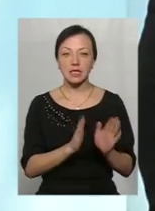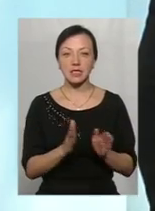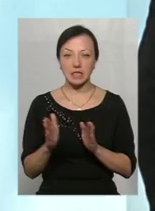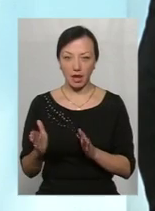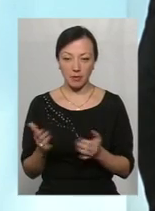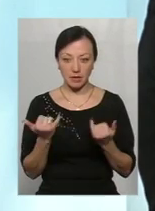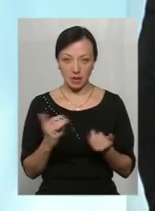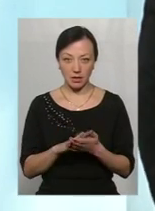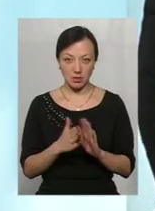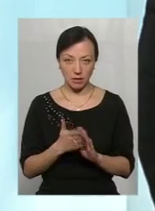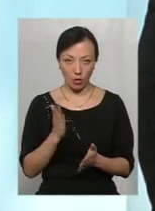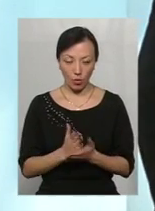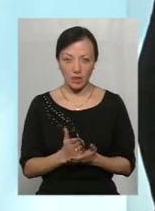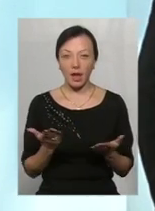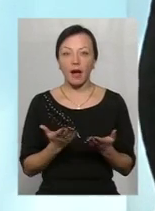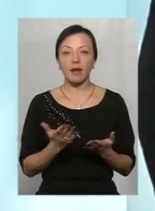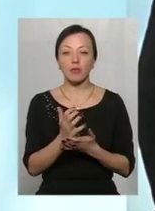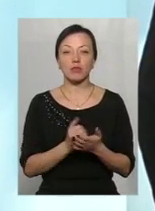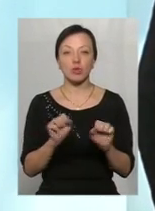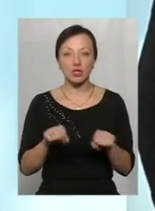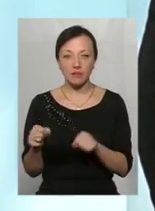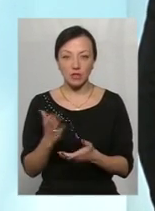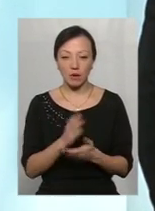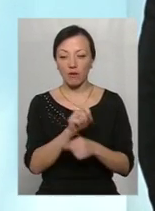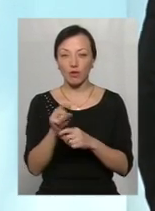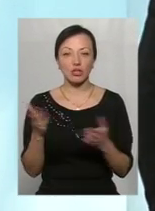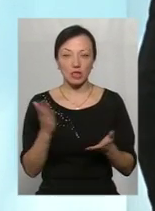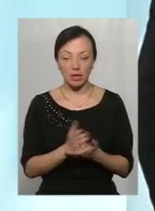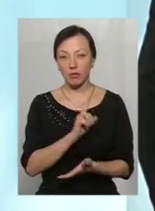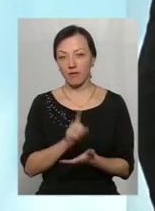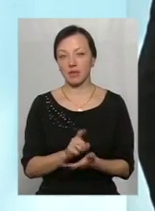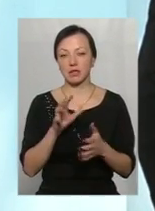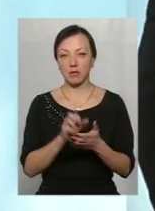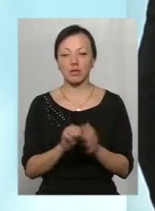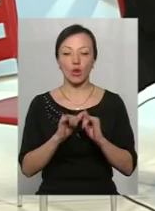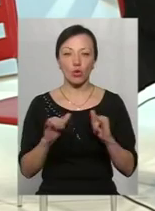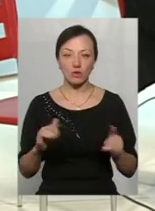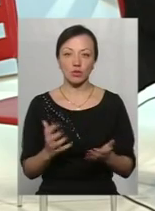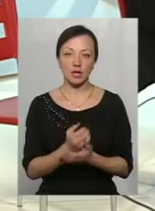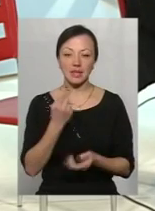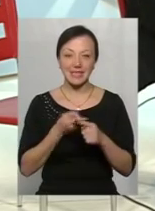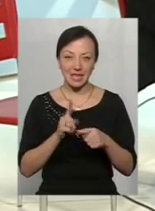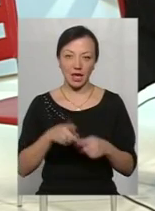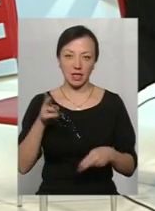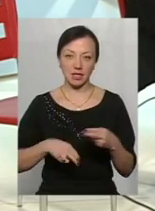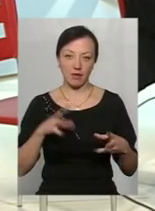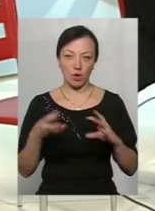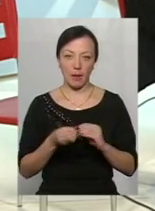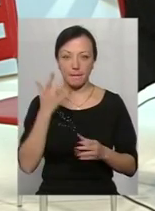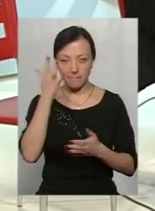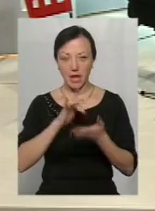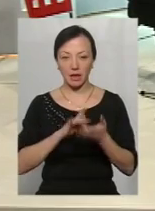координат вони знаходяться, які в них ресурси є, які повноваження є, повинні займатися розвитком для досягнення якраз цієї кінцевої мети.